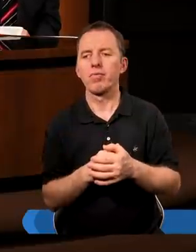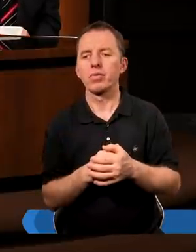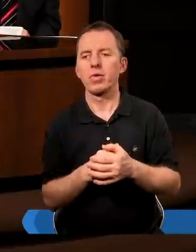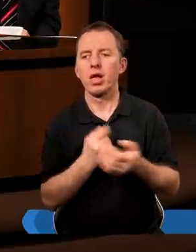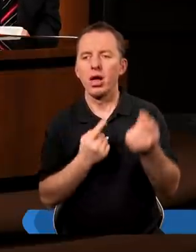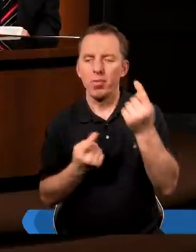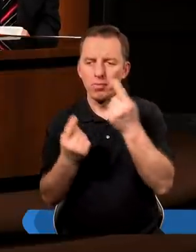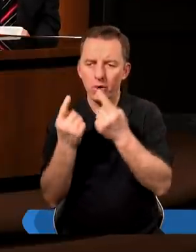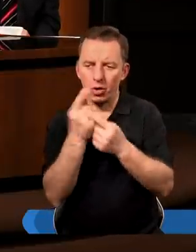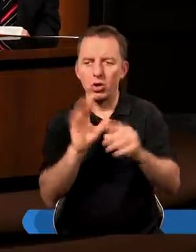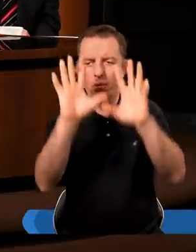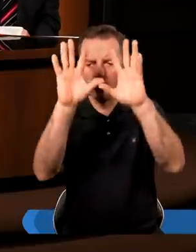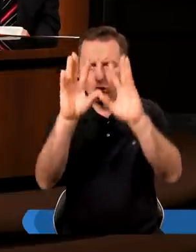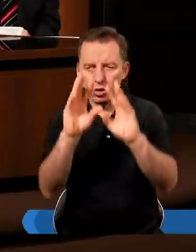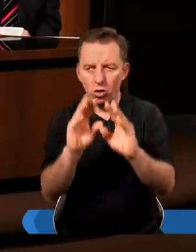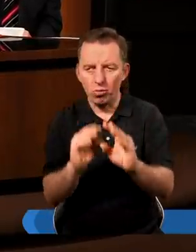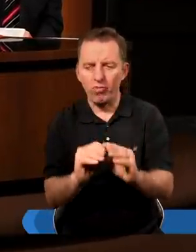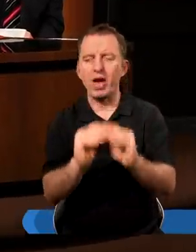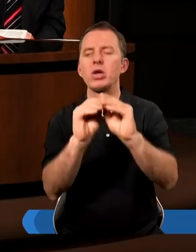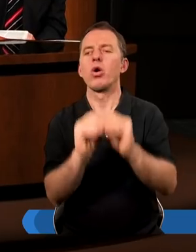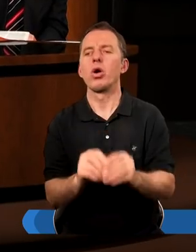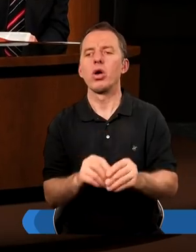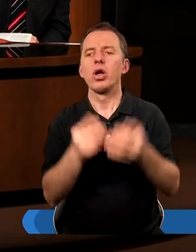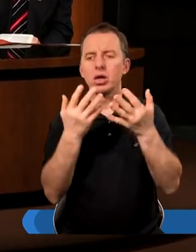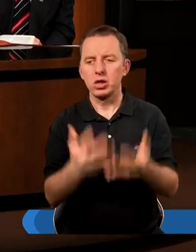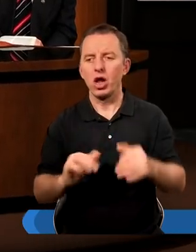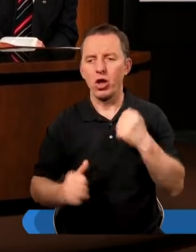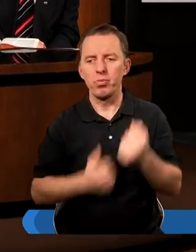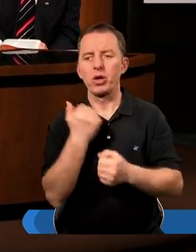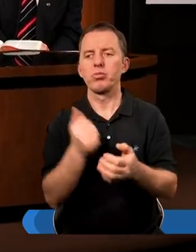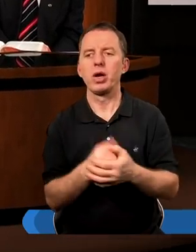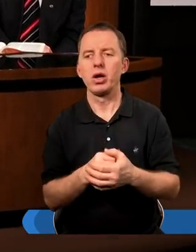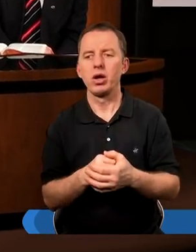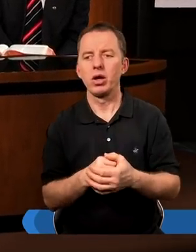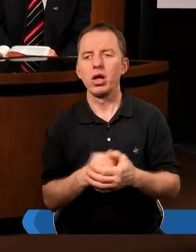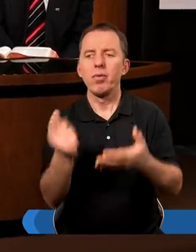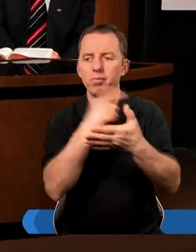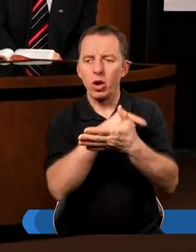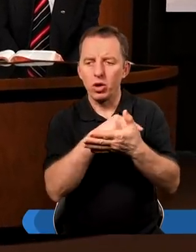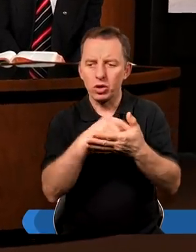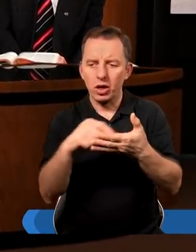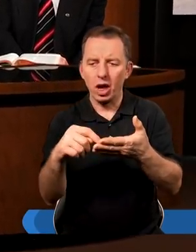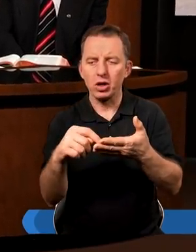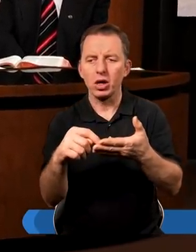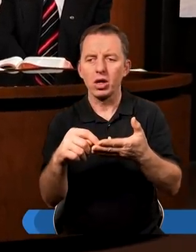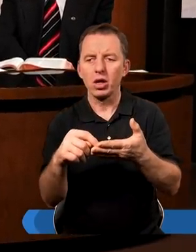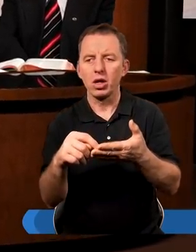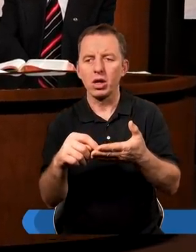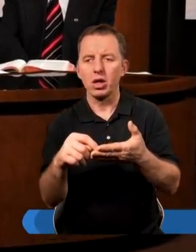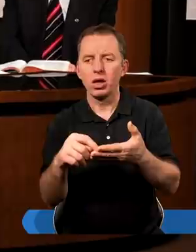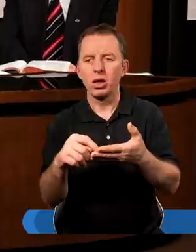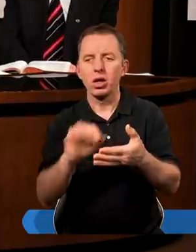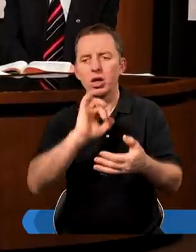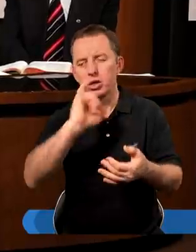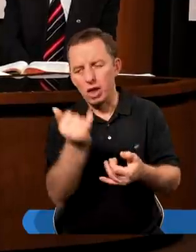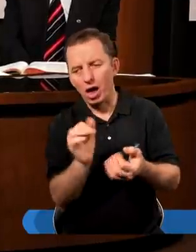Myślę, że w podsumowaniu chcielibyśmy podkreślić, jak